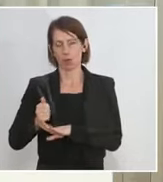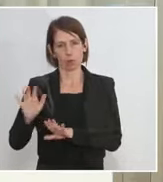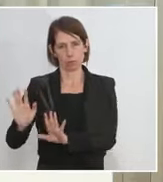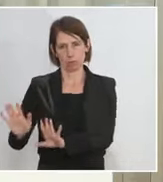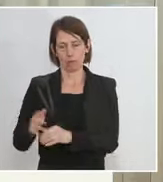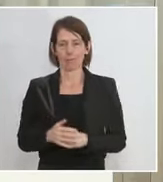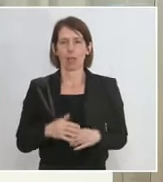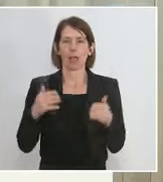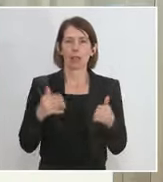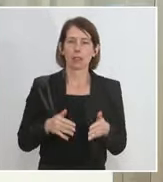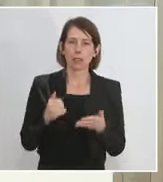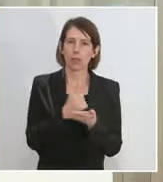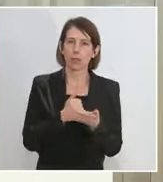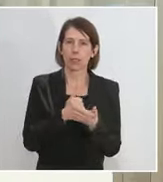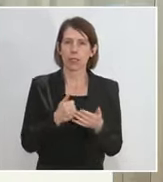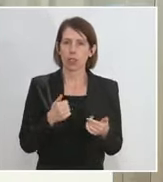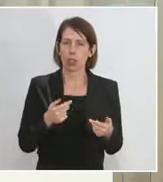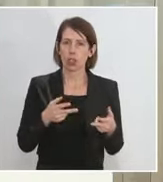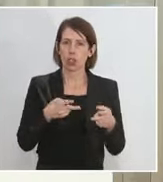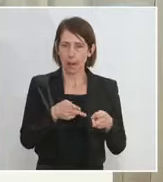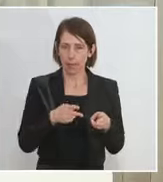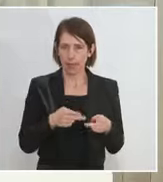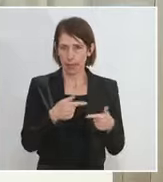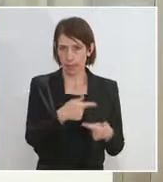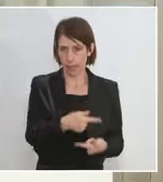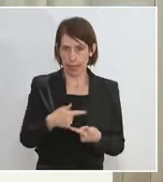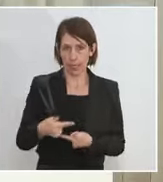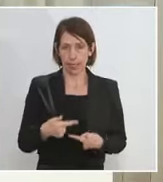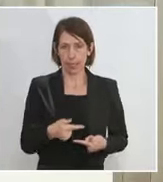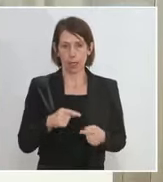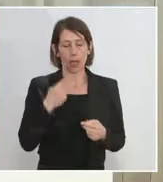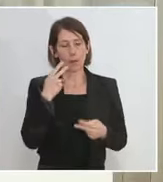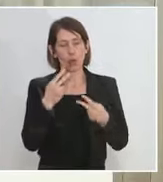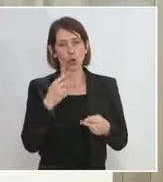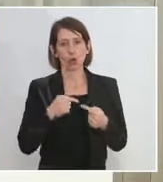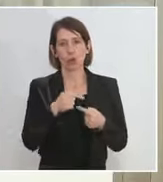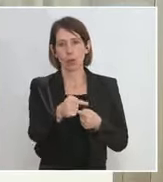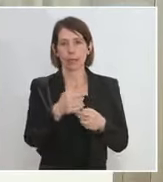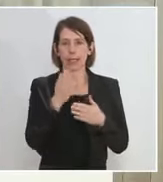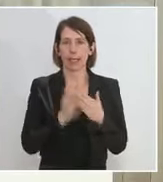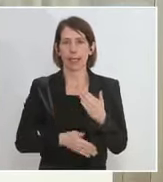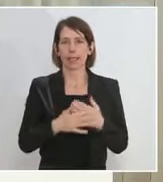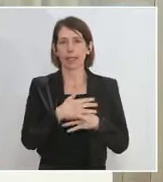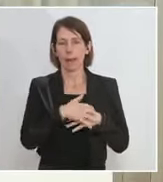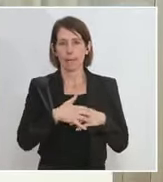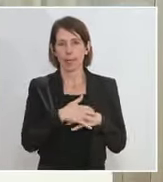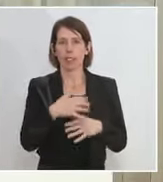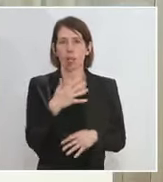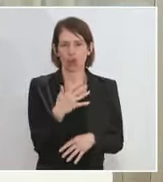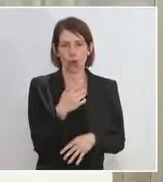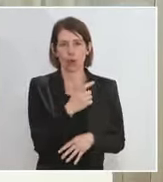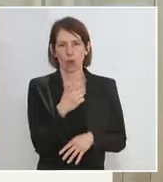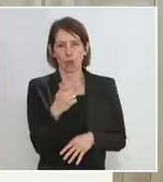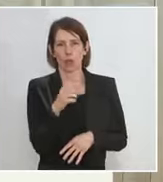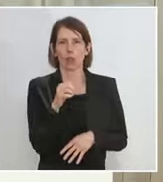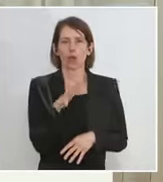intensivmedizinischen Belege wird nach dieser Prognose bis Ende März auf 515 steigen. Das ist schon